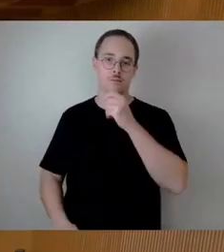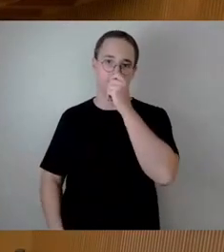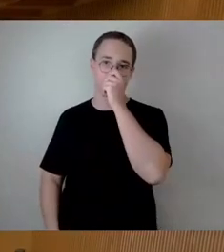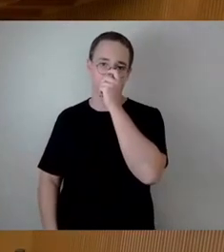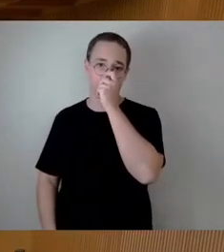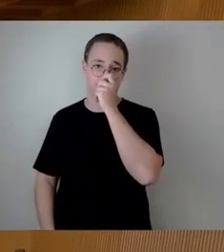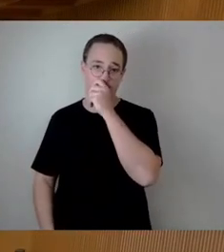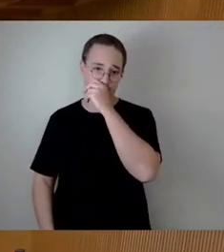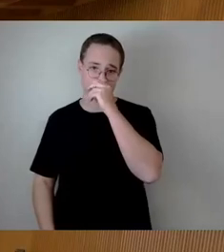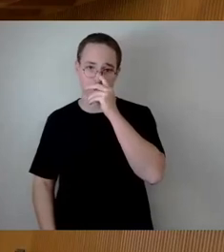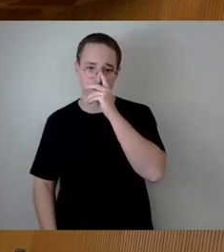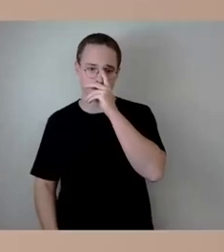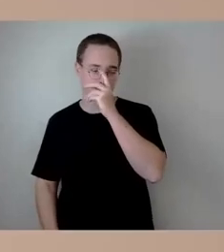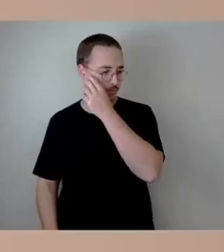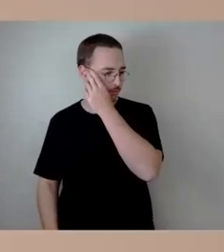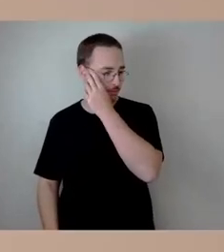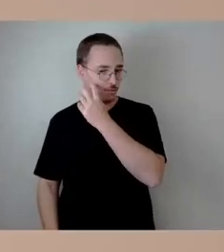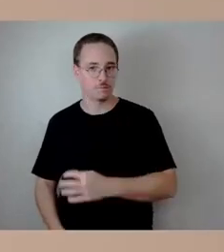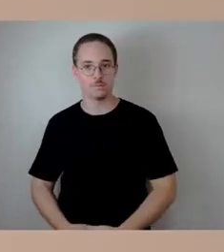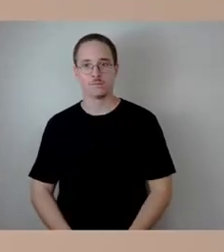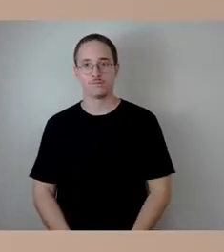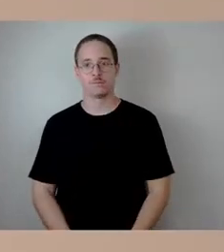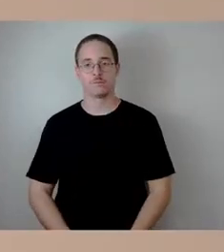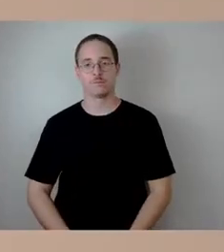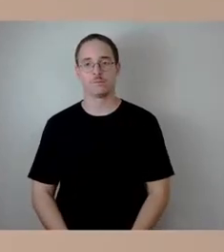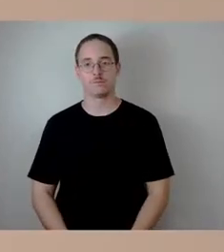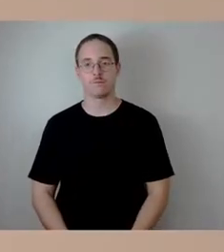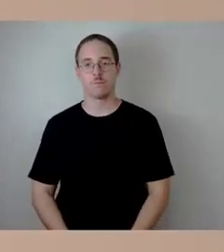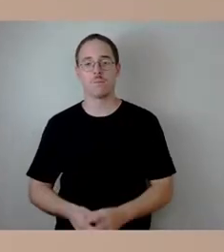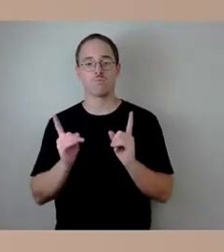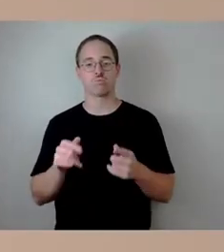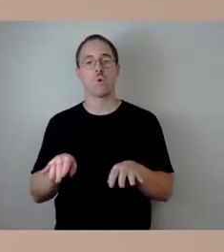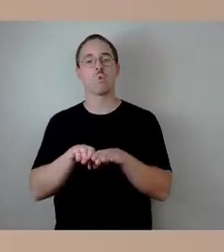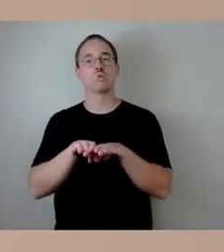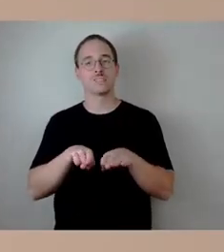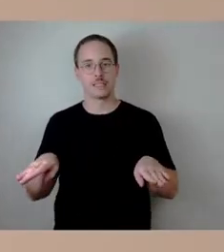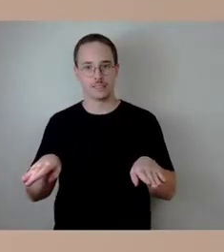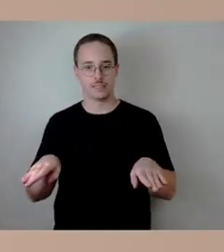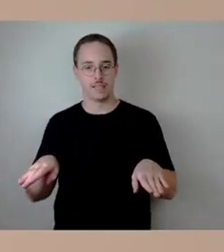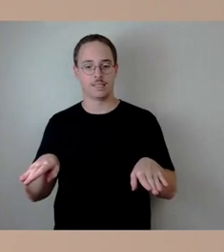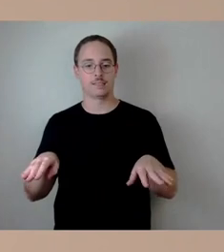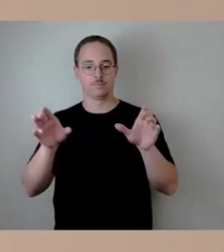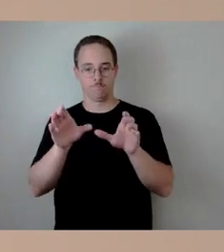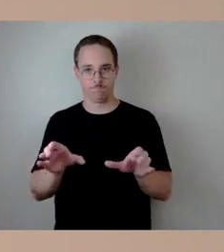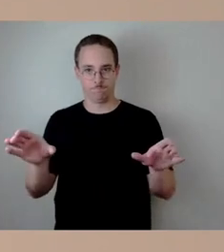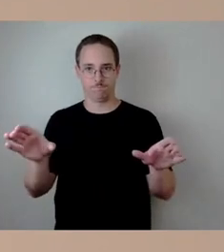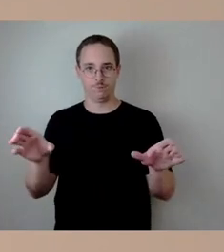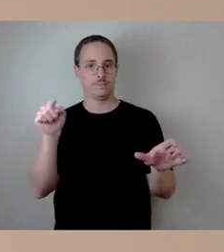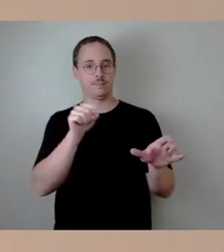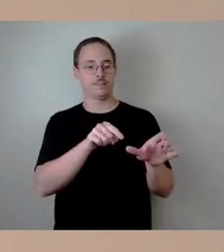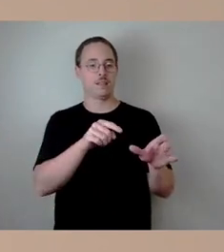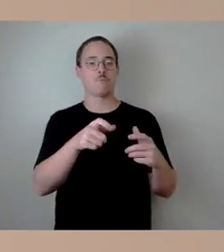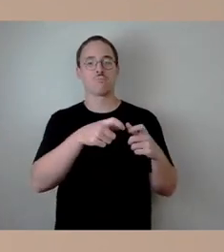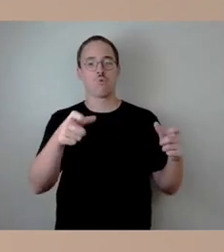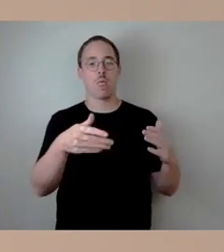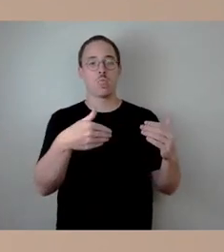Also wir müssen grundsätzlich unterscheiden zwischen einem Brücke-Neubau, also Standort an der Stelle noch keine